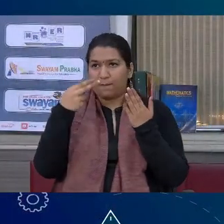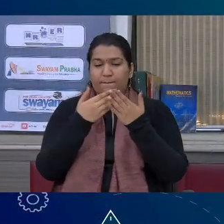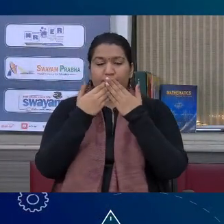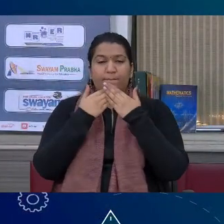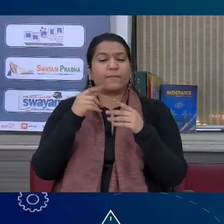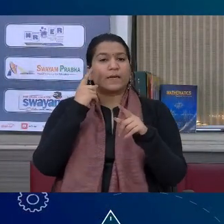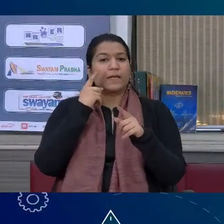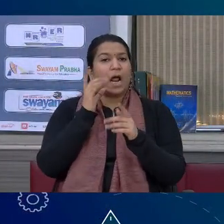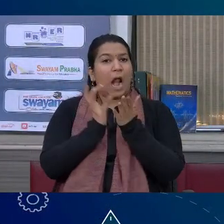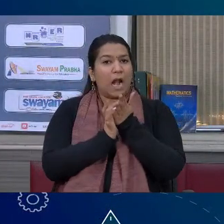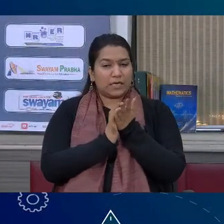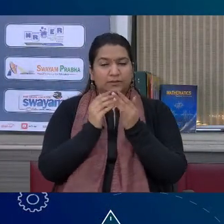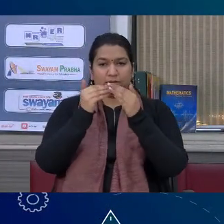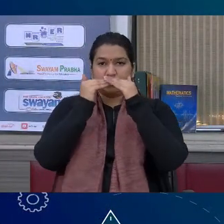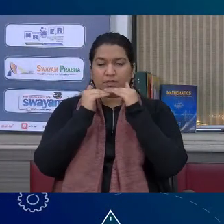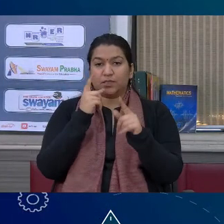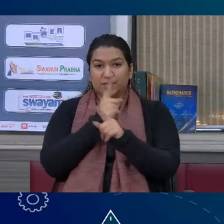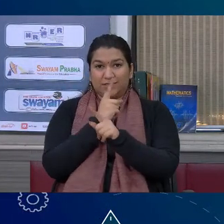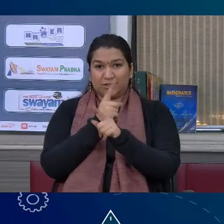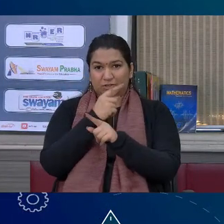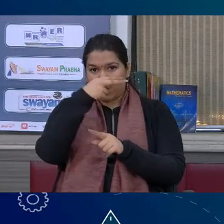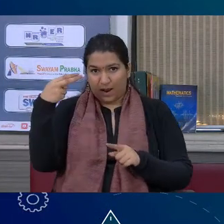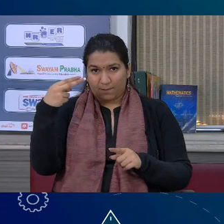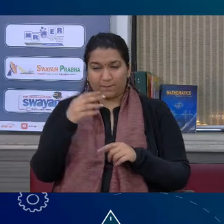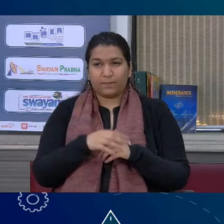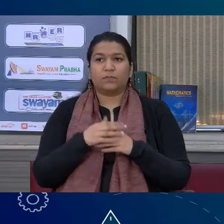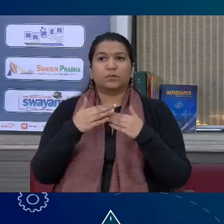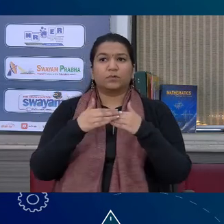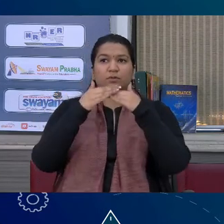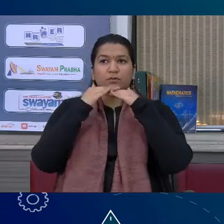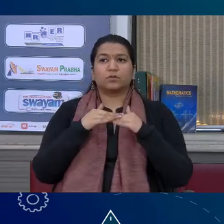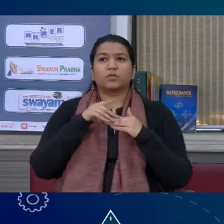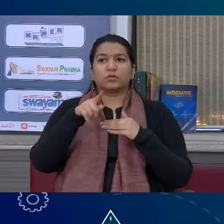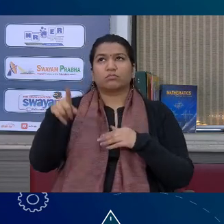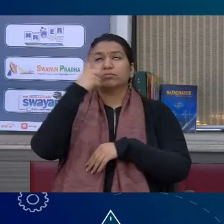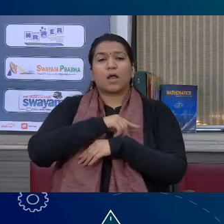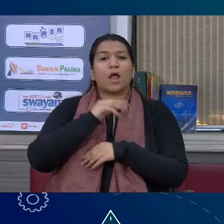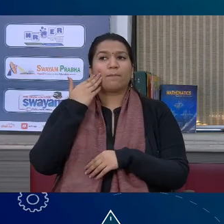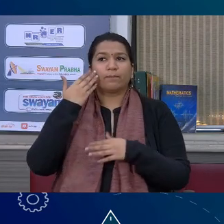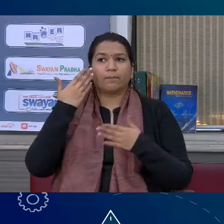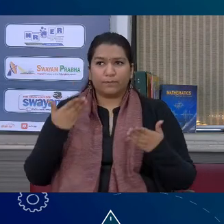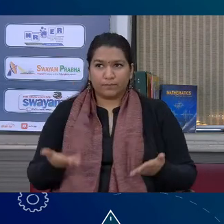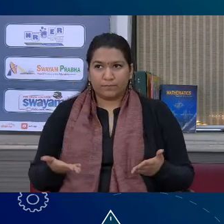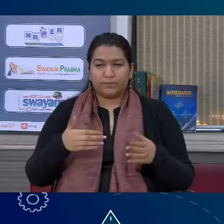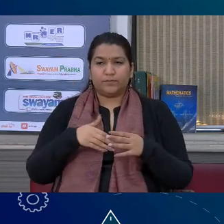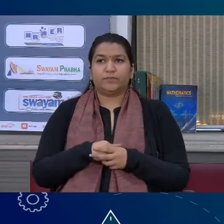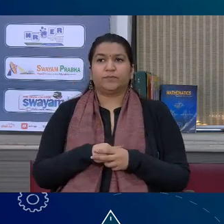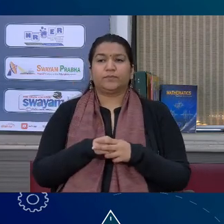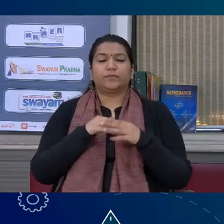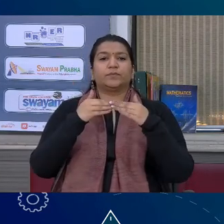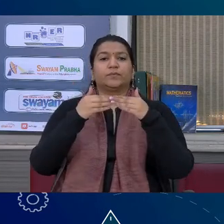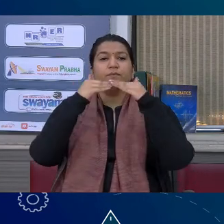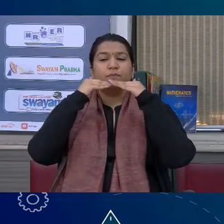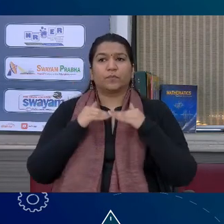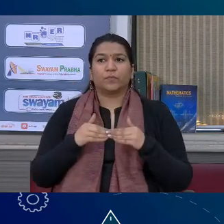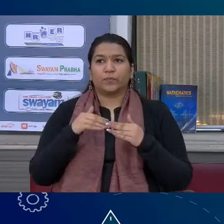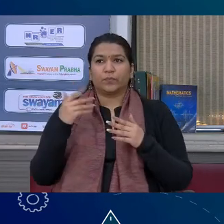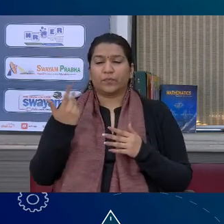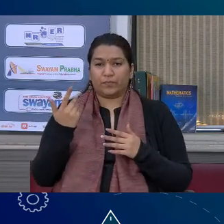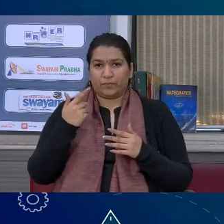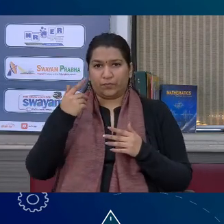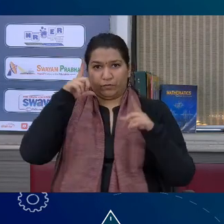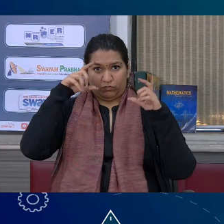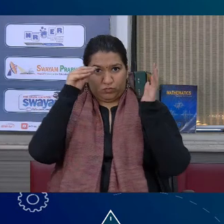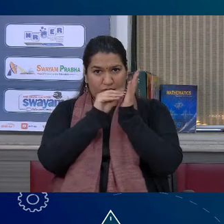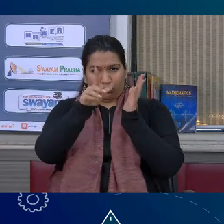और address उसके बाद अपने expert और teacher का नाम आपकी session date की यानि किया 14 February और